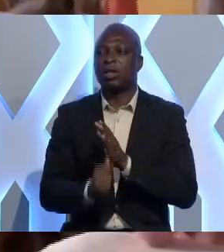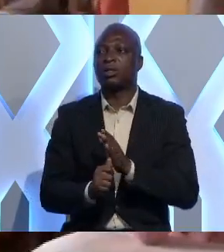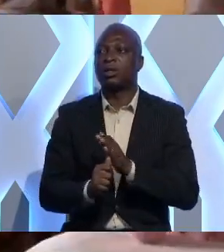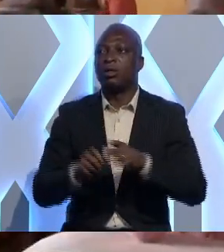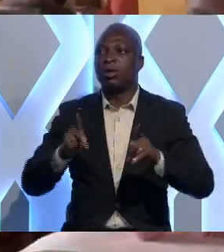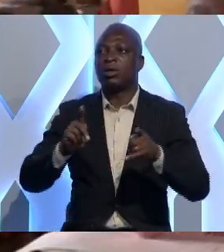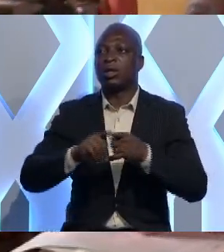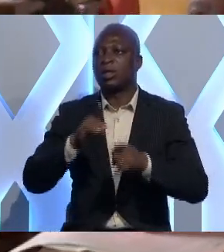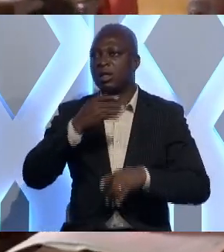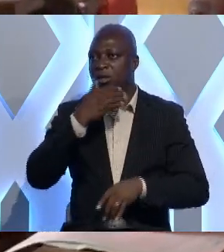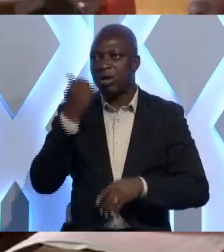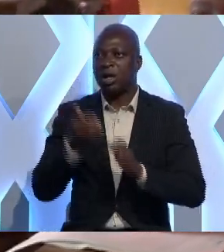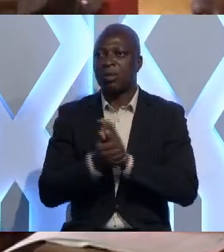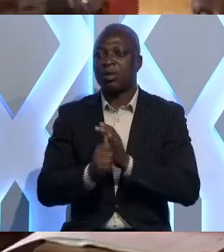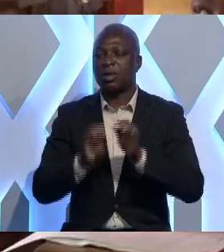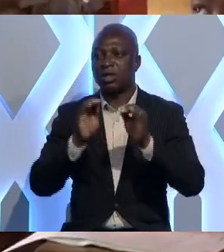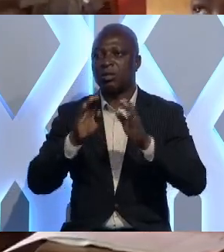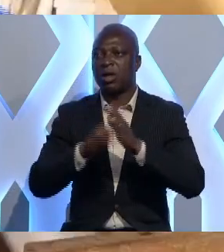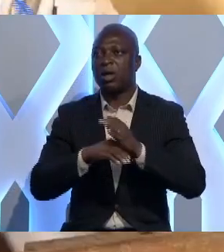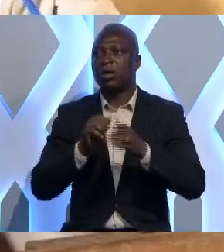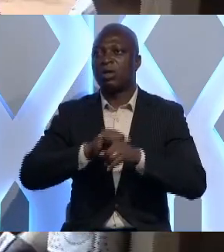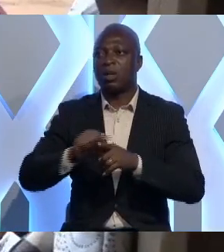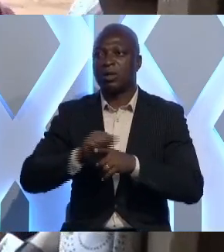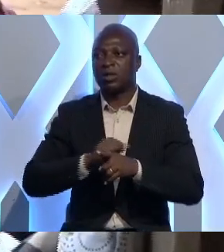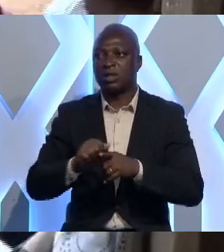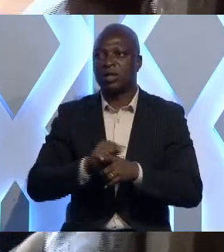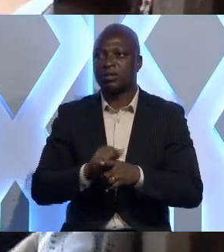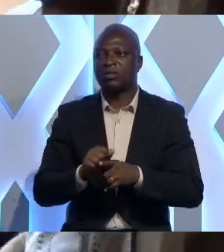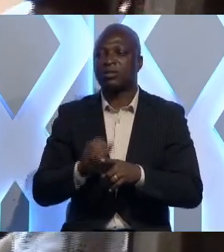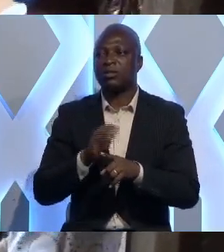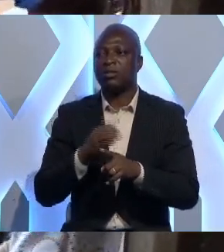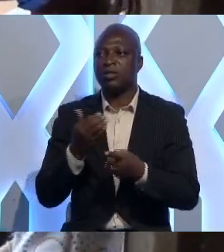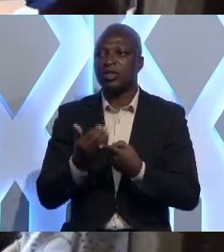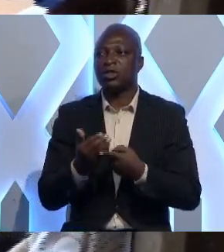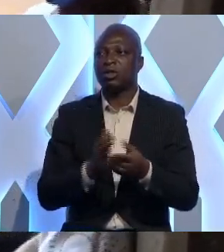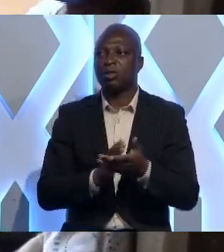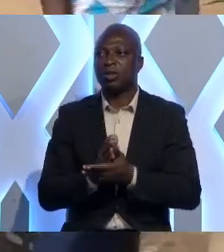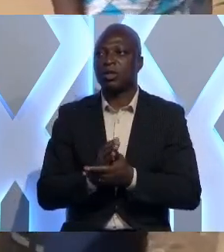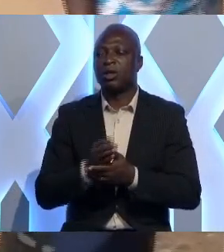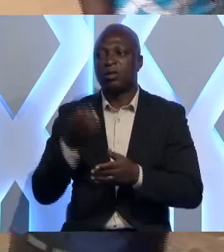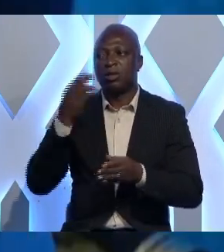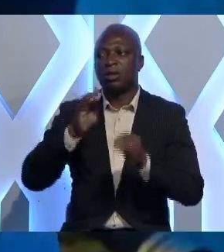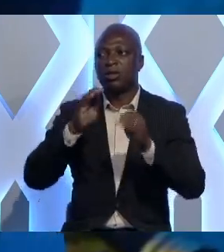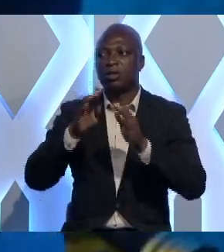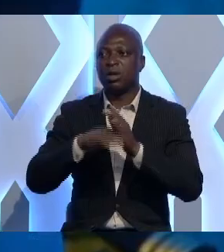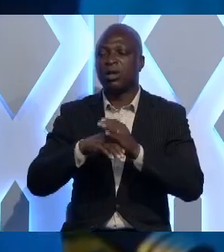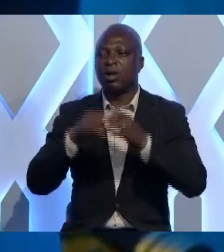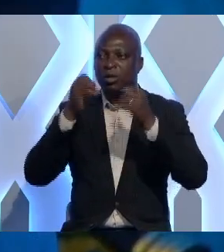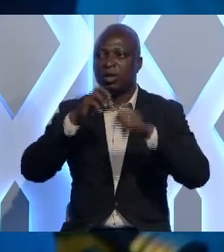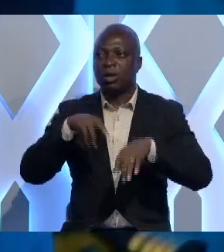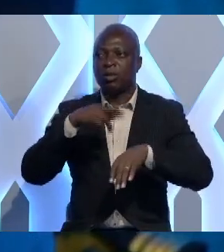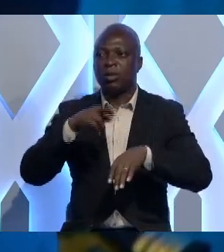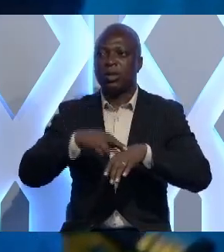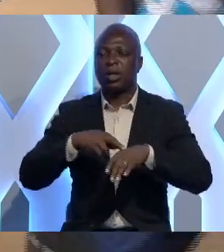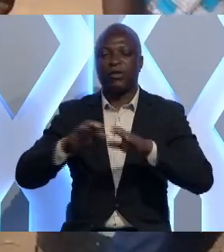permettant d'améliorer la qualité de l'enseignement et de l'apprentissage. Des conditions propices pour l'enseignement, le président de la République